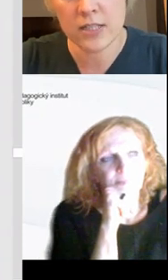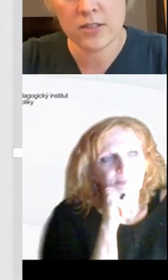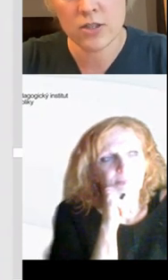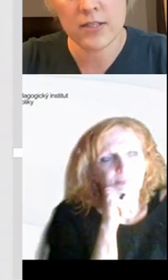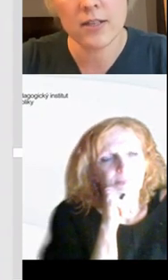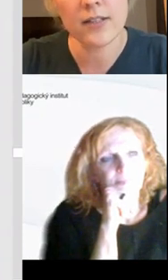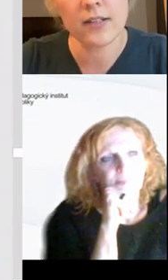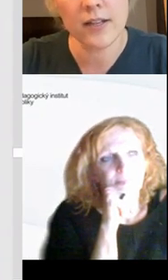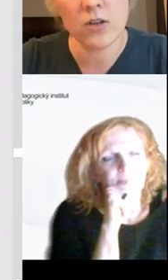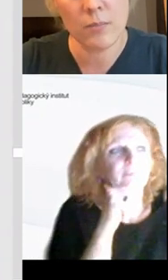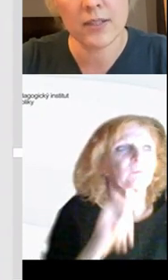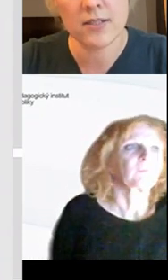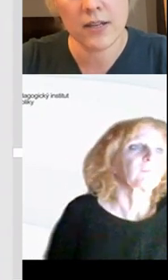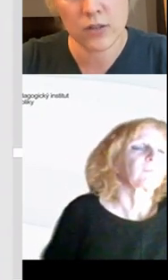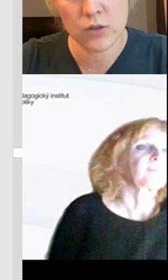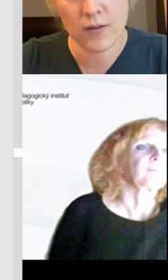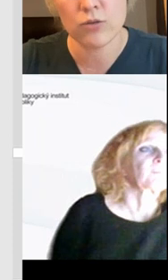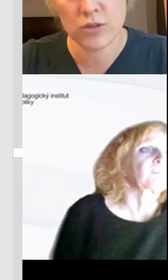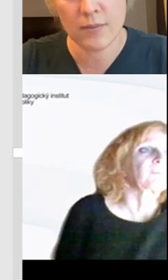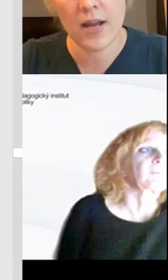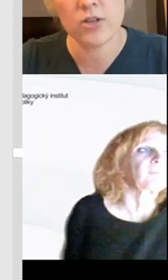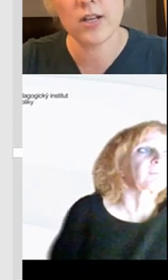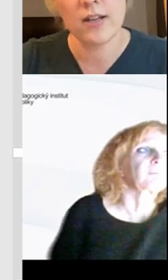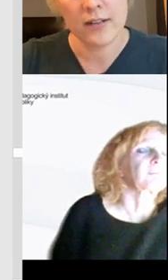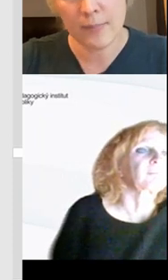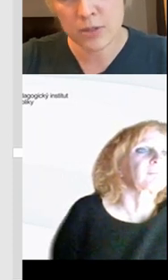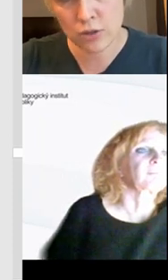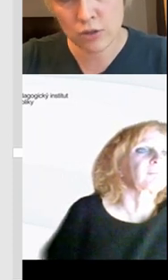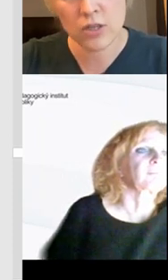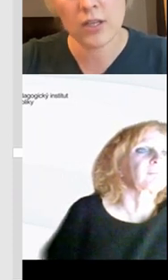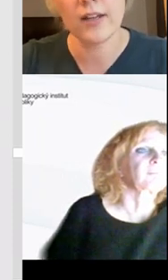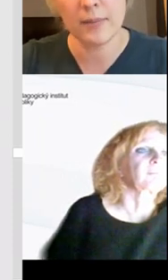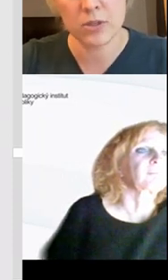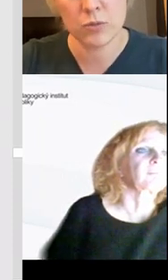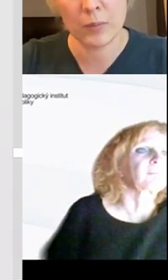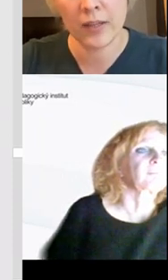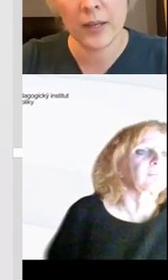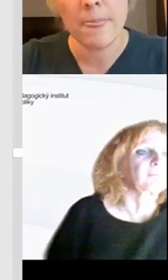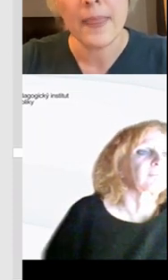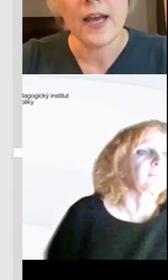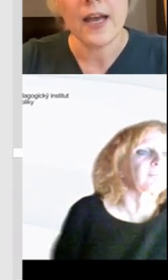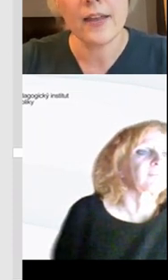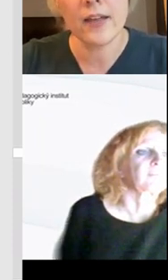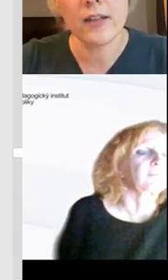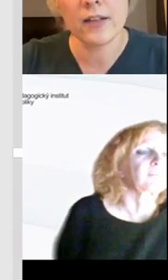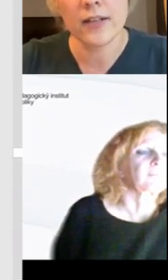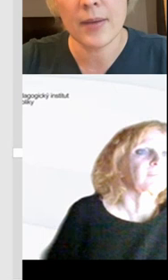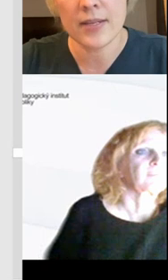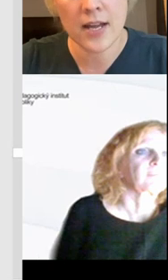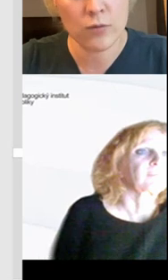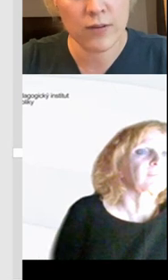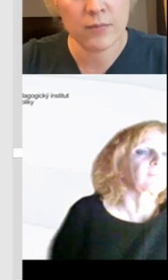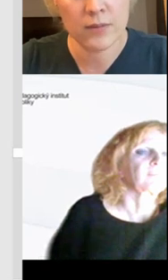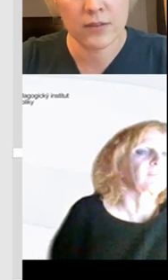snažíme říct, že vlastně ta digitální kompetence je klíčová, což znamená, že jde napříč ročníky, napříč předměty. Ale je